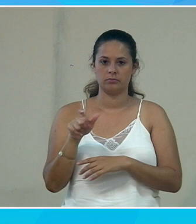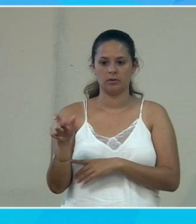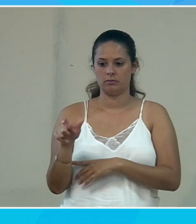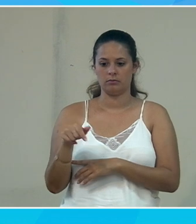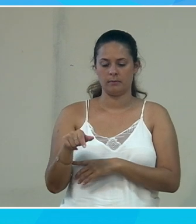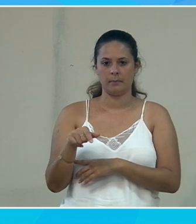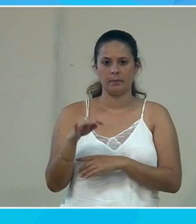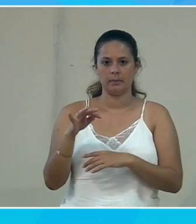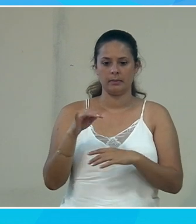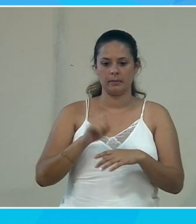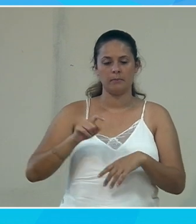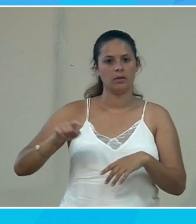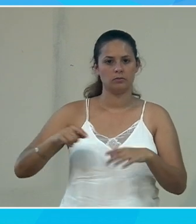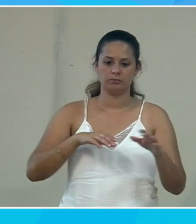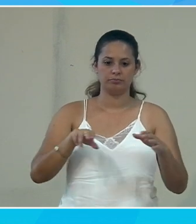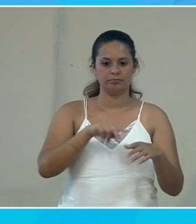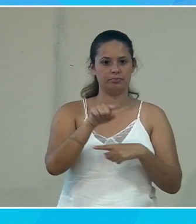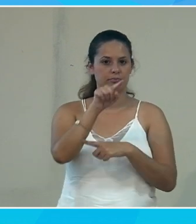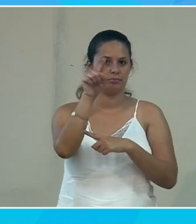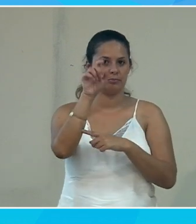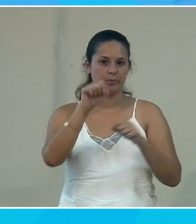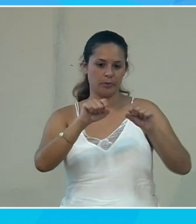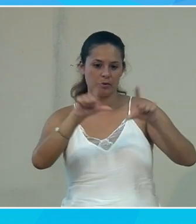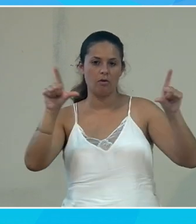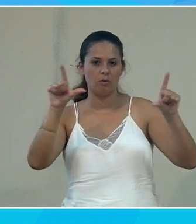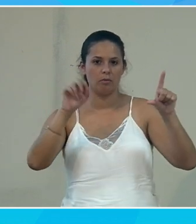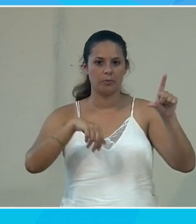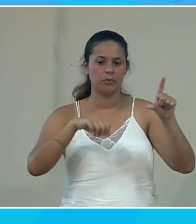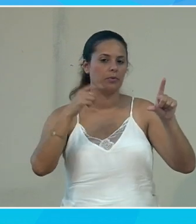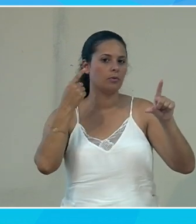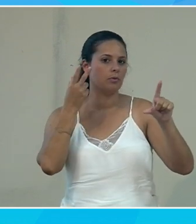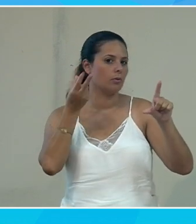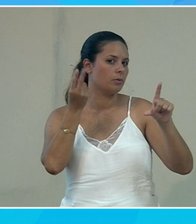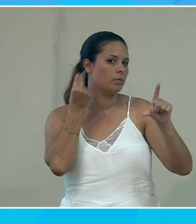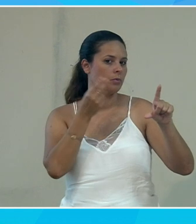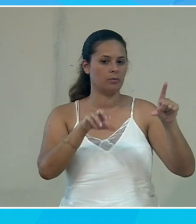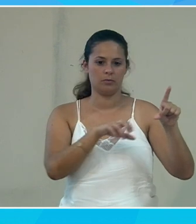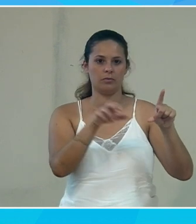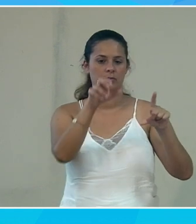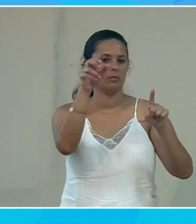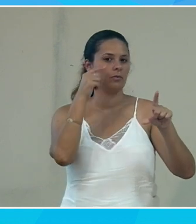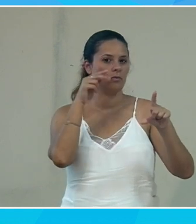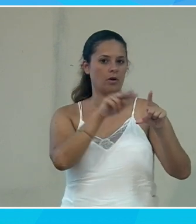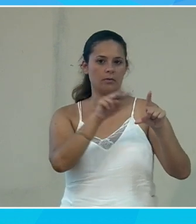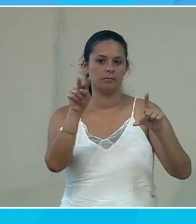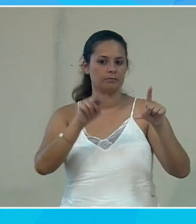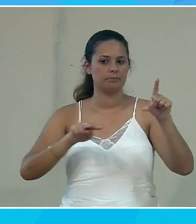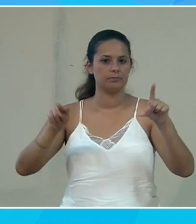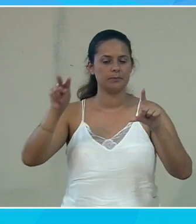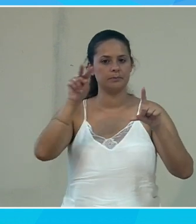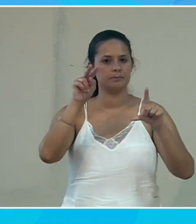tabulation et les touches de direction sur mon écran que je vais pouvoir comme ça évoluer dans mes écrans et donc naviguer